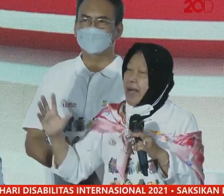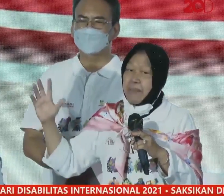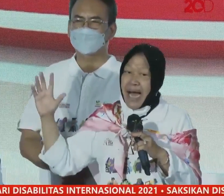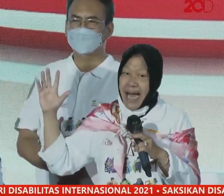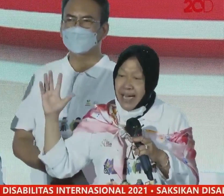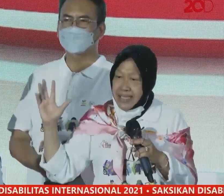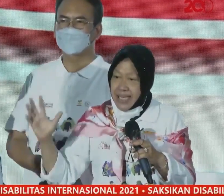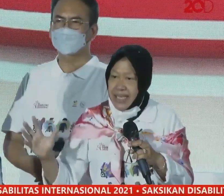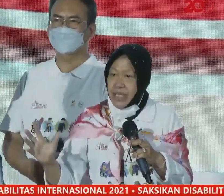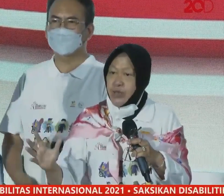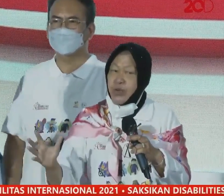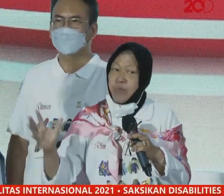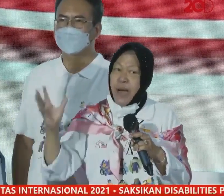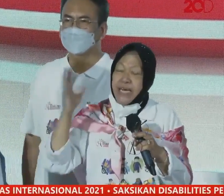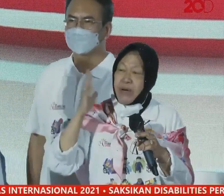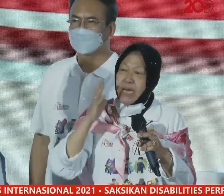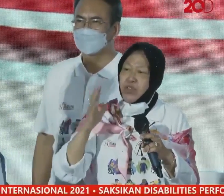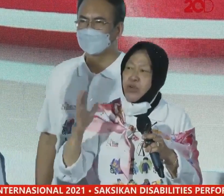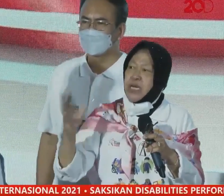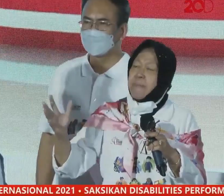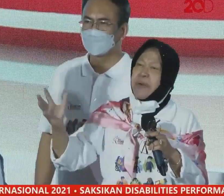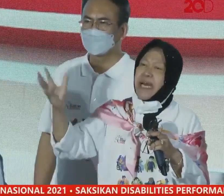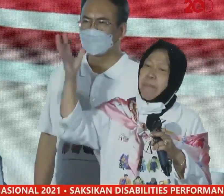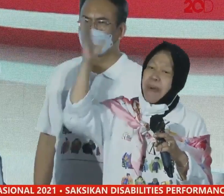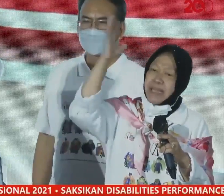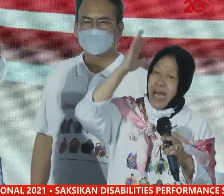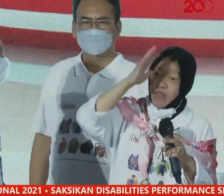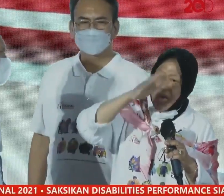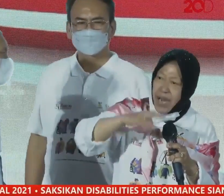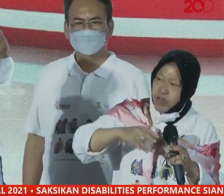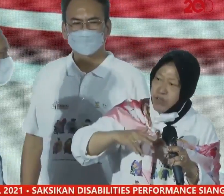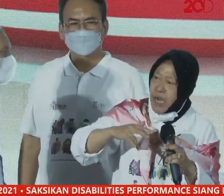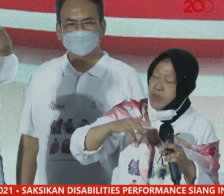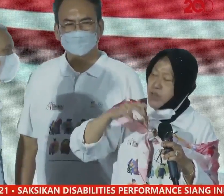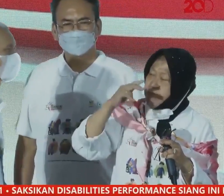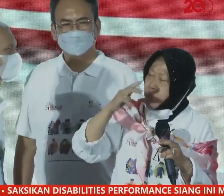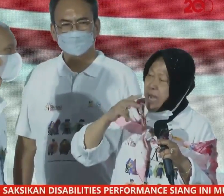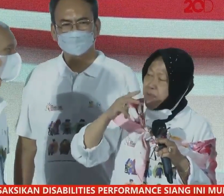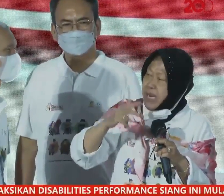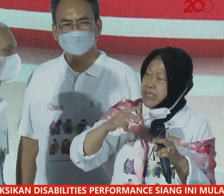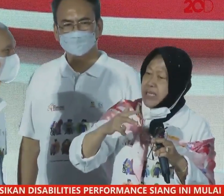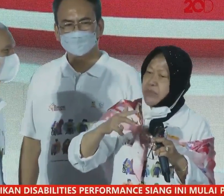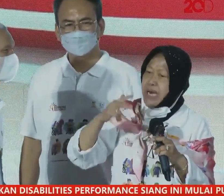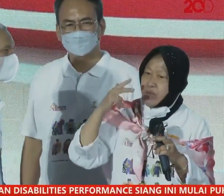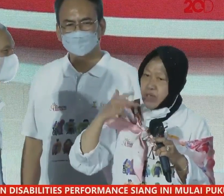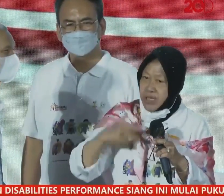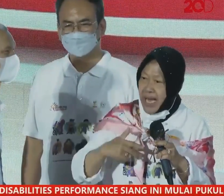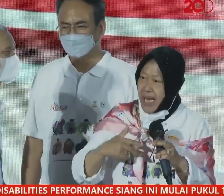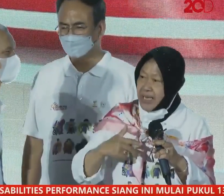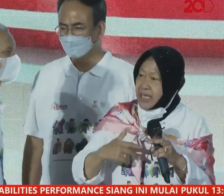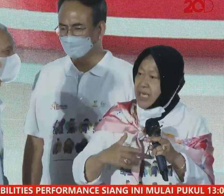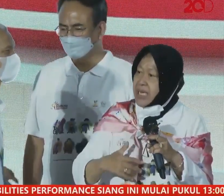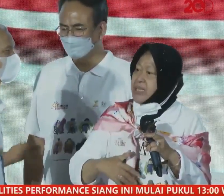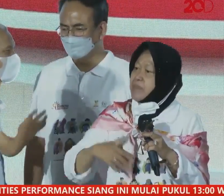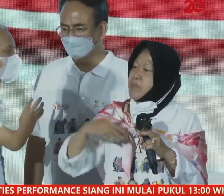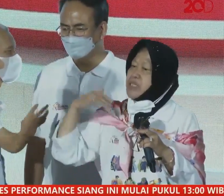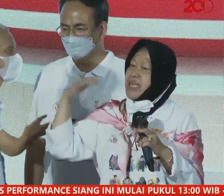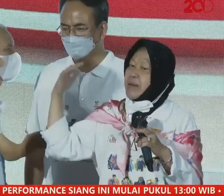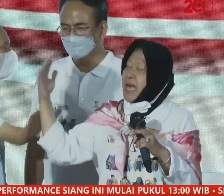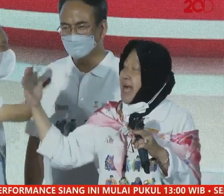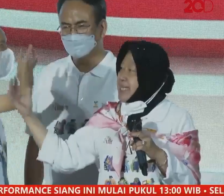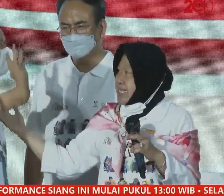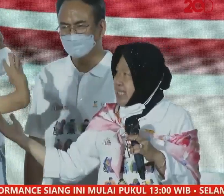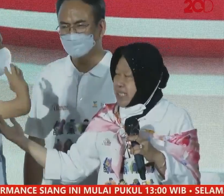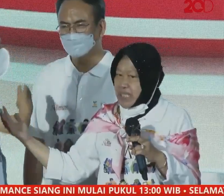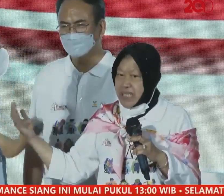Mbak Angki, dulu pada waktu, berapa tahun lalu, waktu Ibu awal jadi wali kota, ketemu